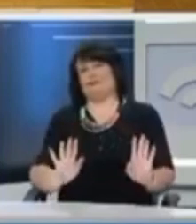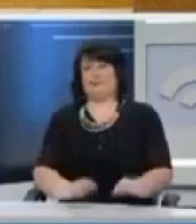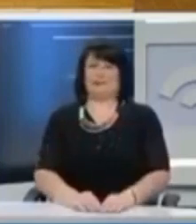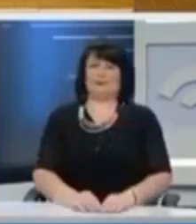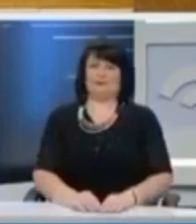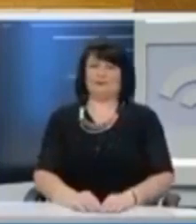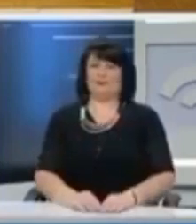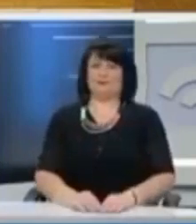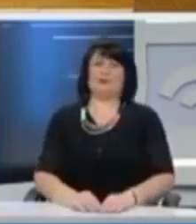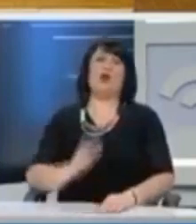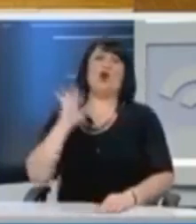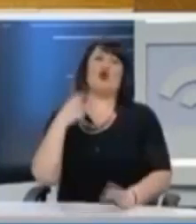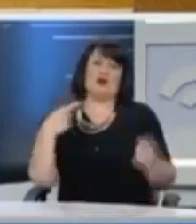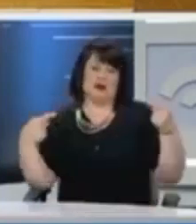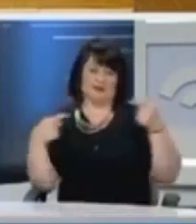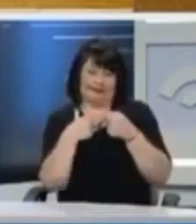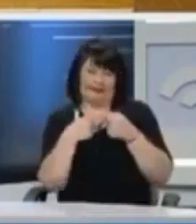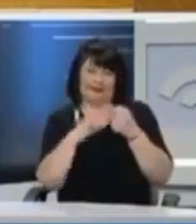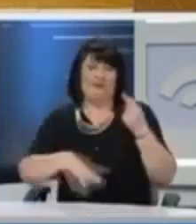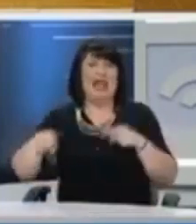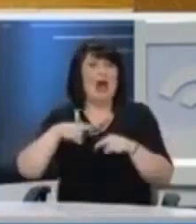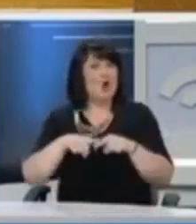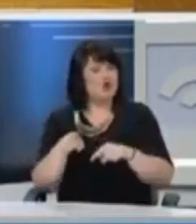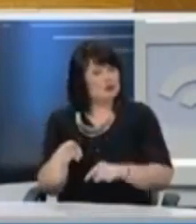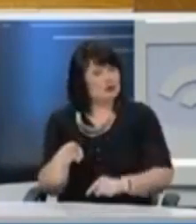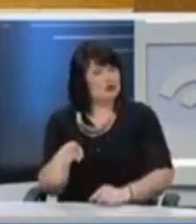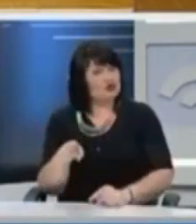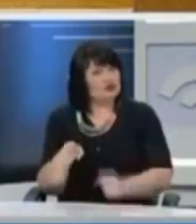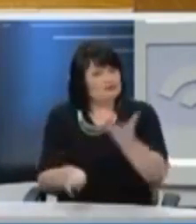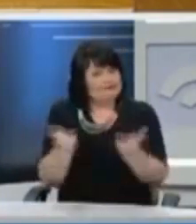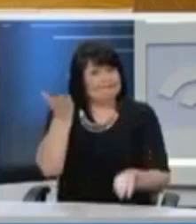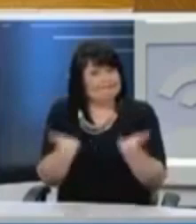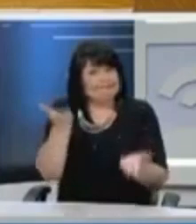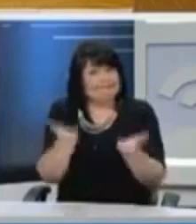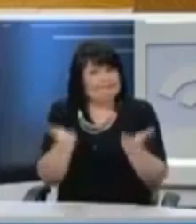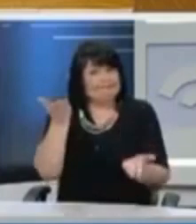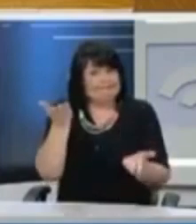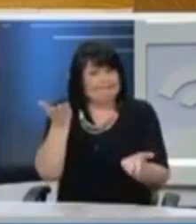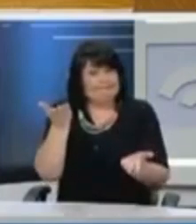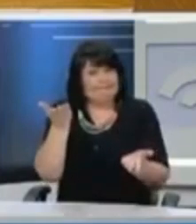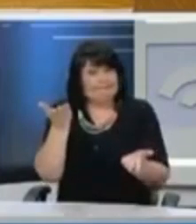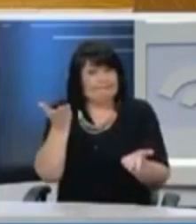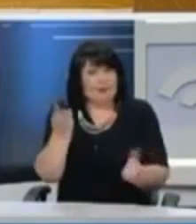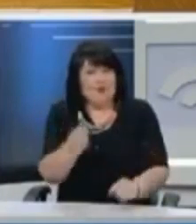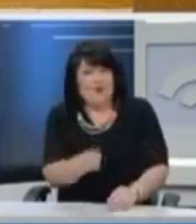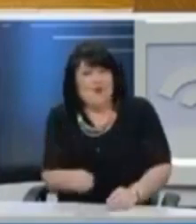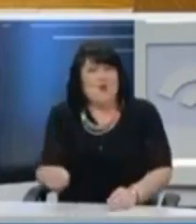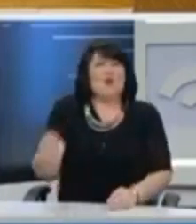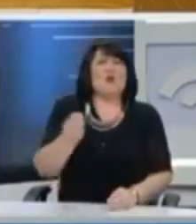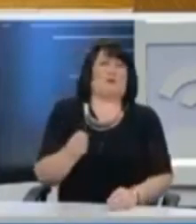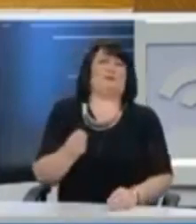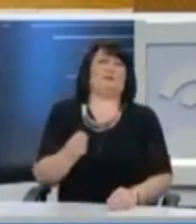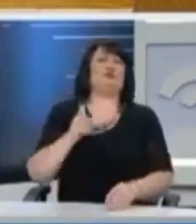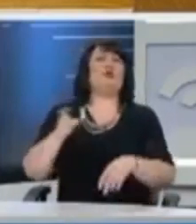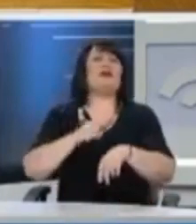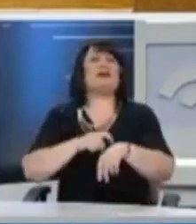Όταν θα κάνετε τη ρήξη με τον ελληνικό λαό οι ανισότητες που θα δημιουργήσετε θα είναι ακόμα μεγαλύτερες από